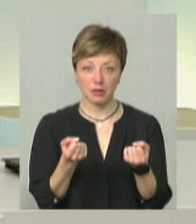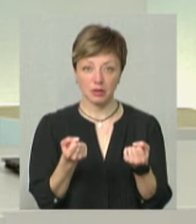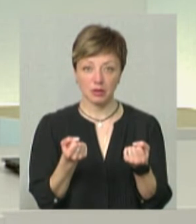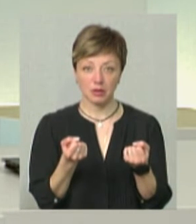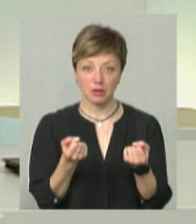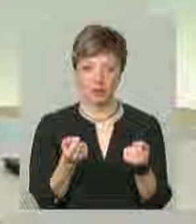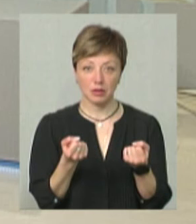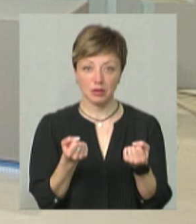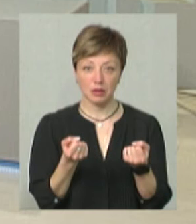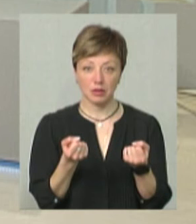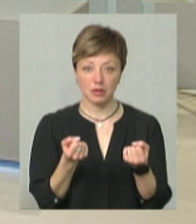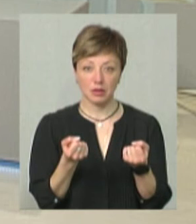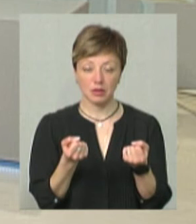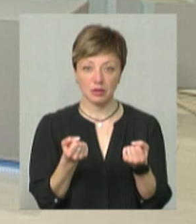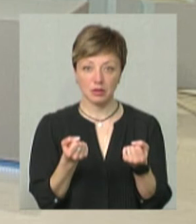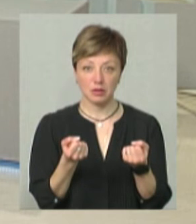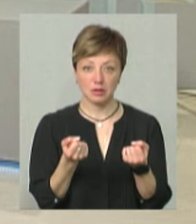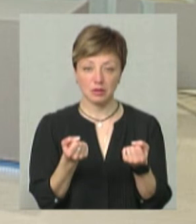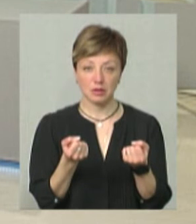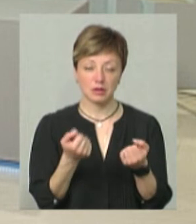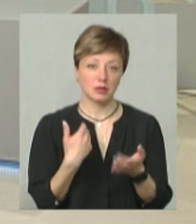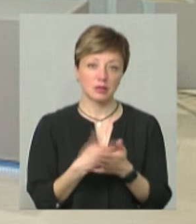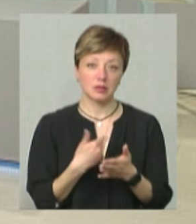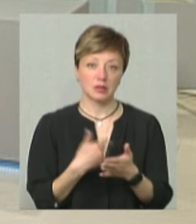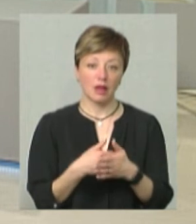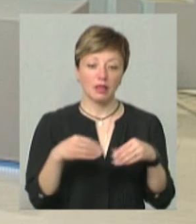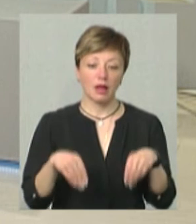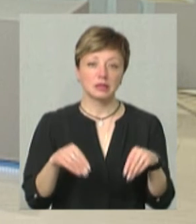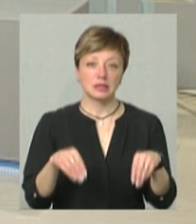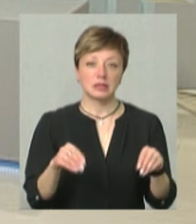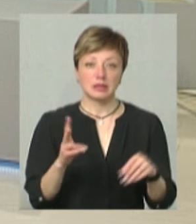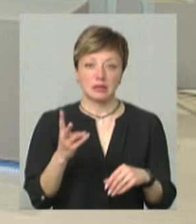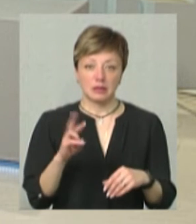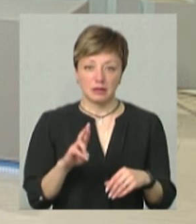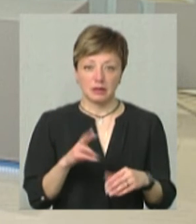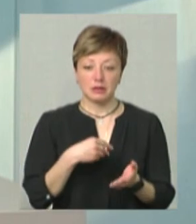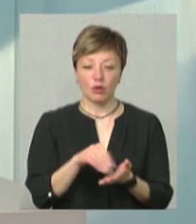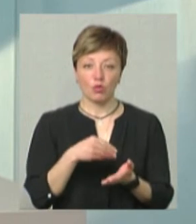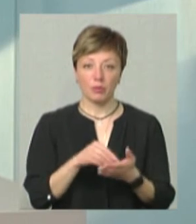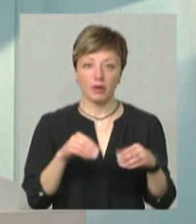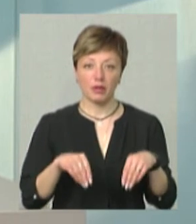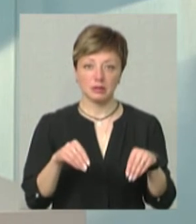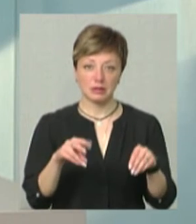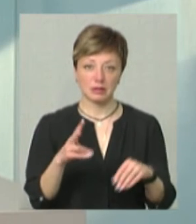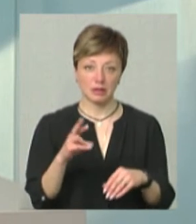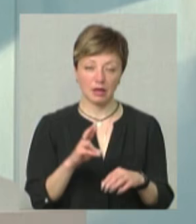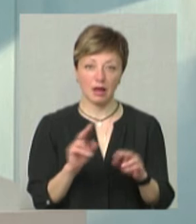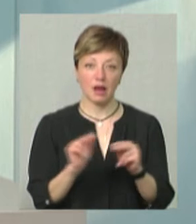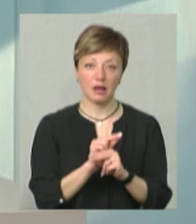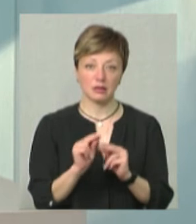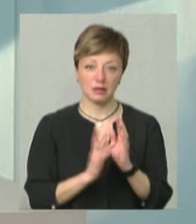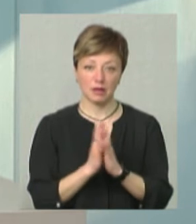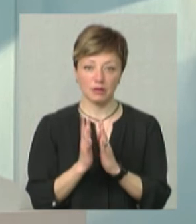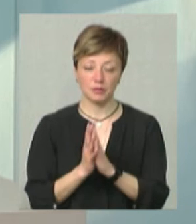по-моєму, насіння, закупки насіння саме лікарських трав.